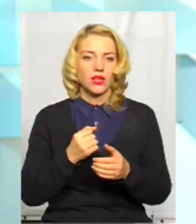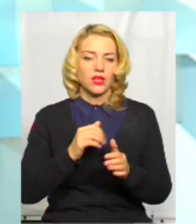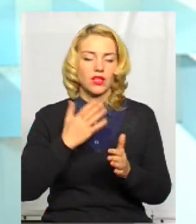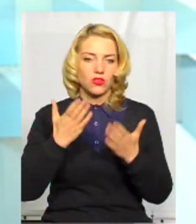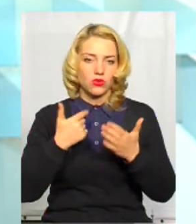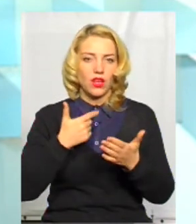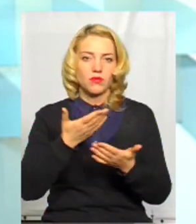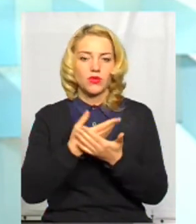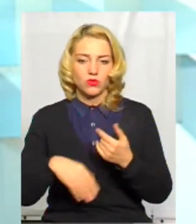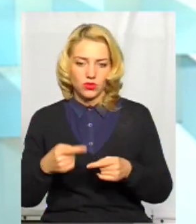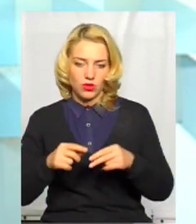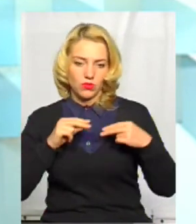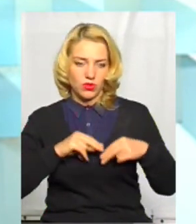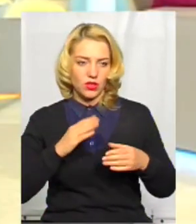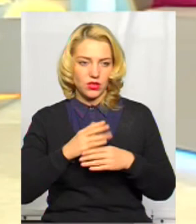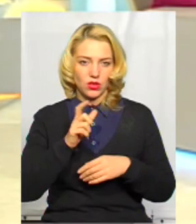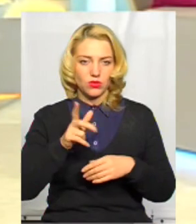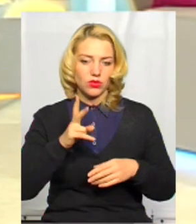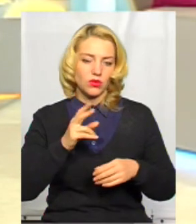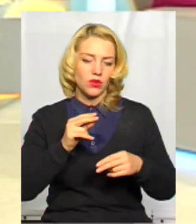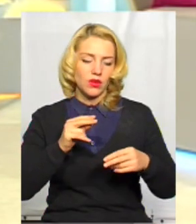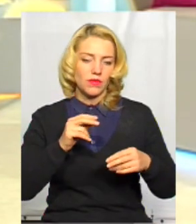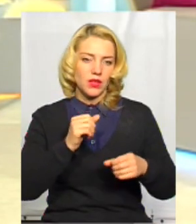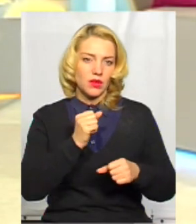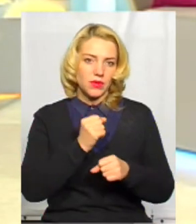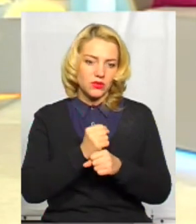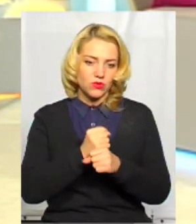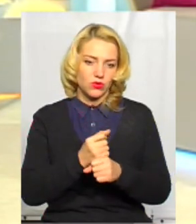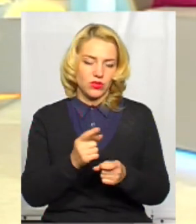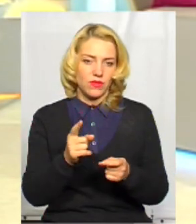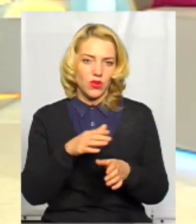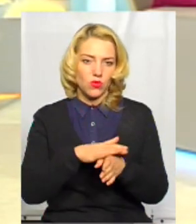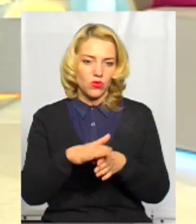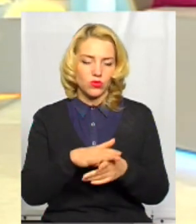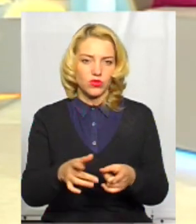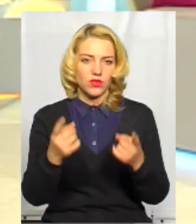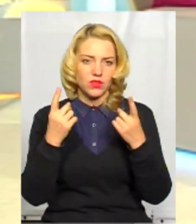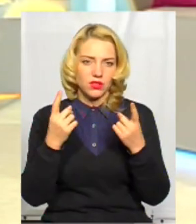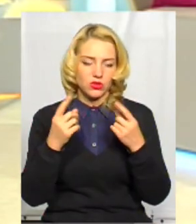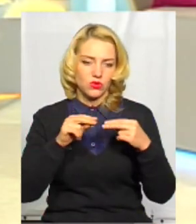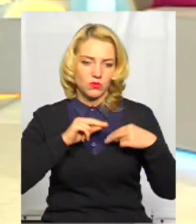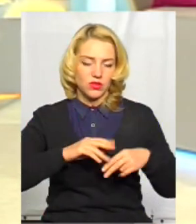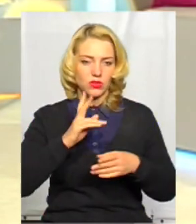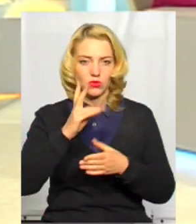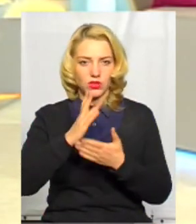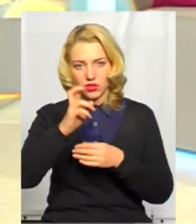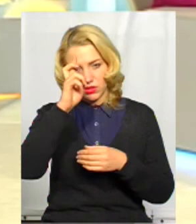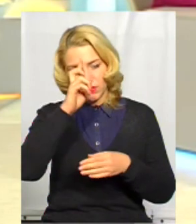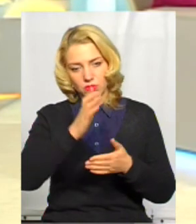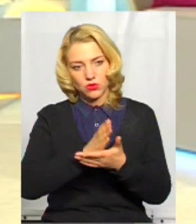фахівців, які працюють в структурних підрозділах, які виконують основну тетанічну працю, які є державними службовцями.